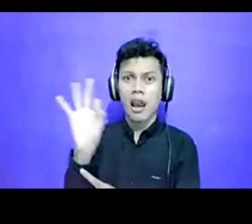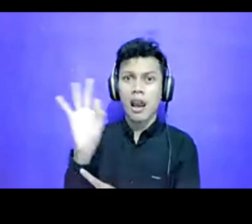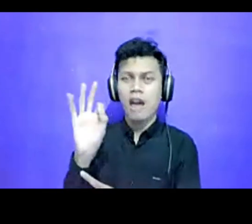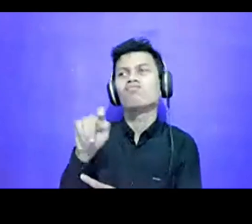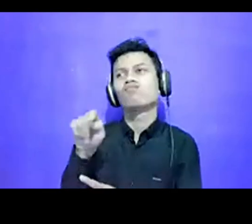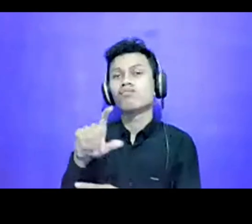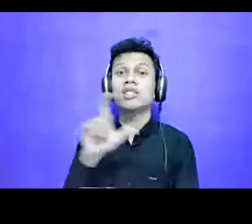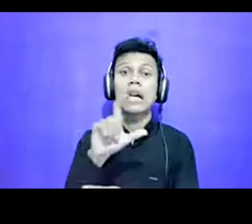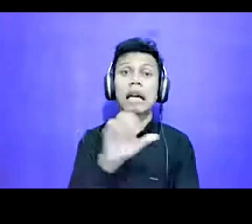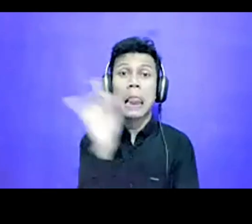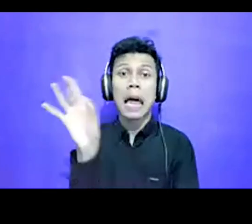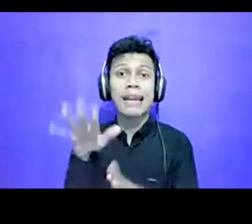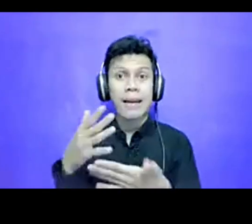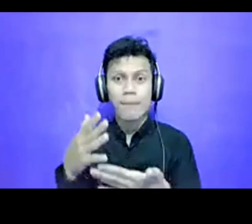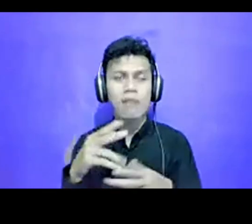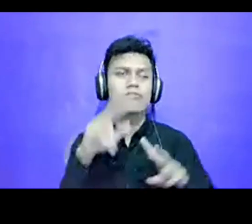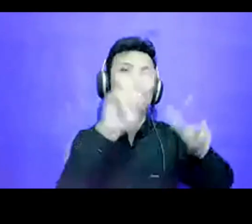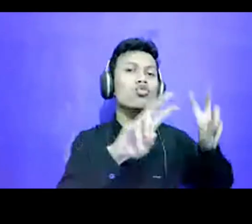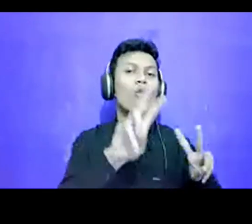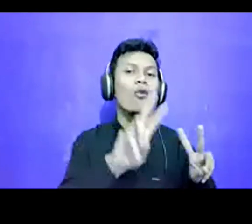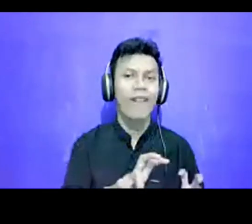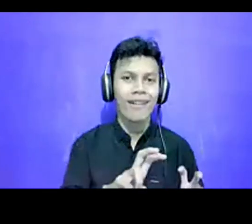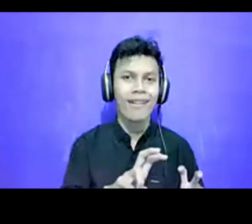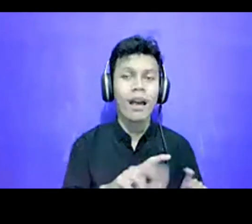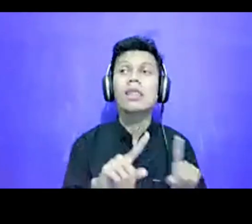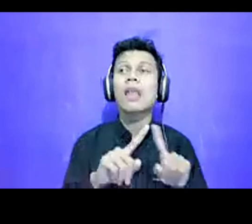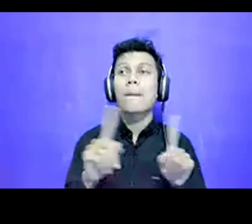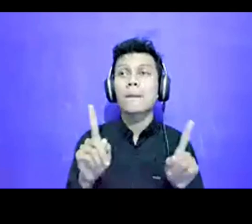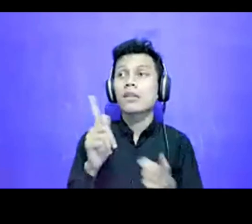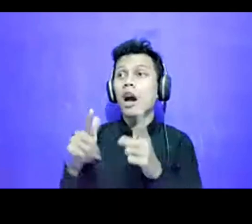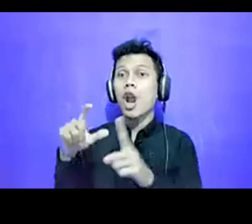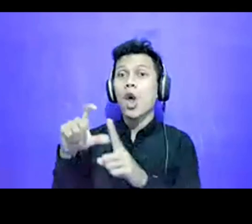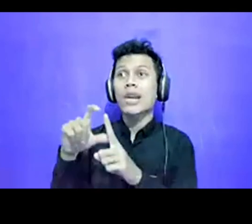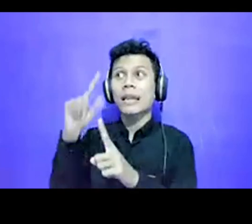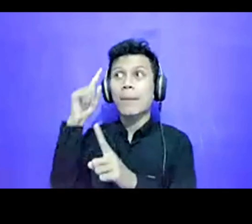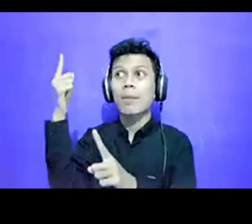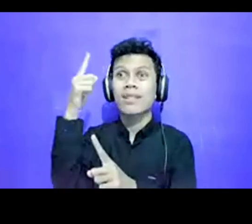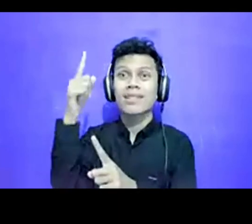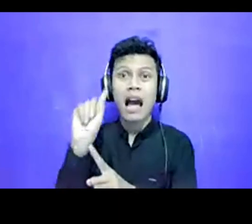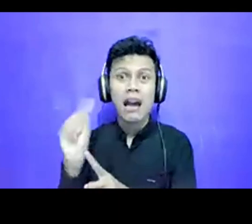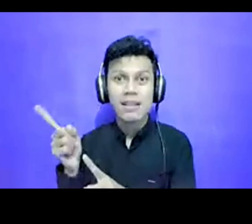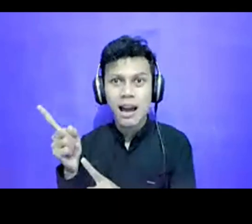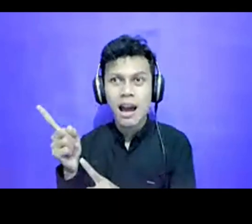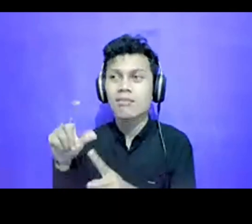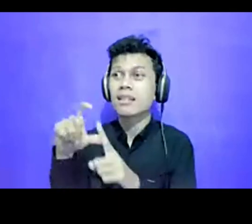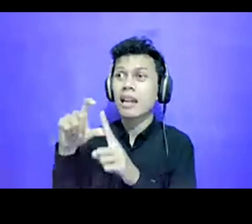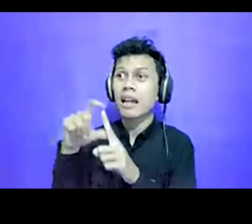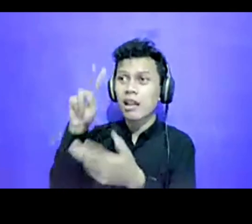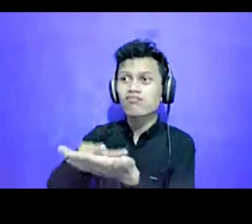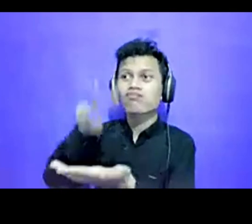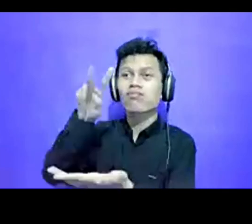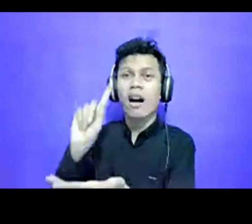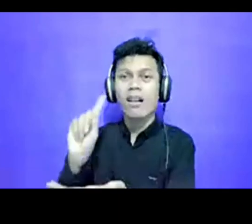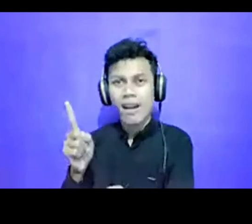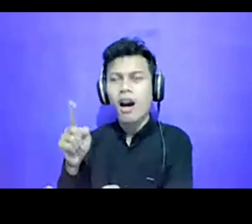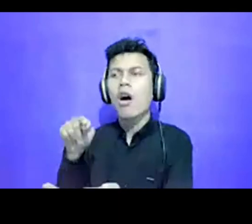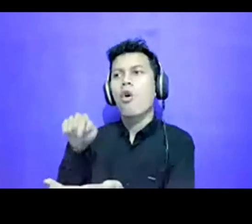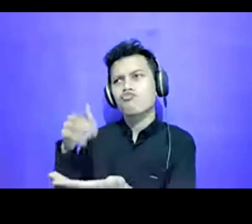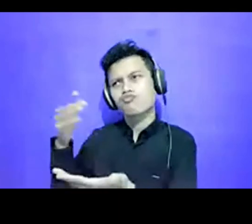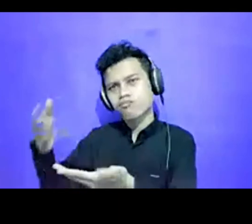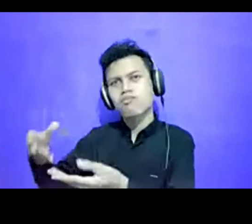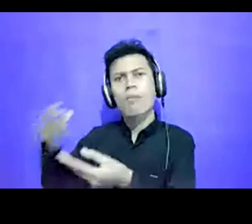adalah, kita bikin survei, tapi kalau misalnya itu ada, ya pakai aja itu, karena itu data yang, menurutku,